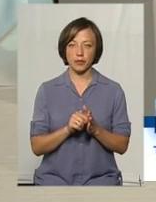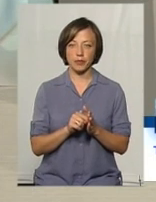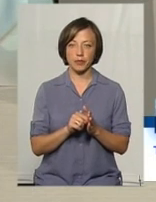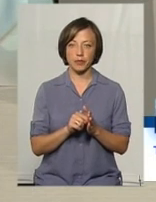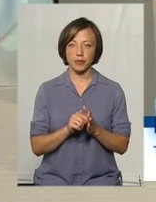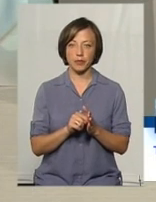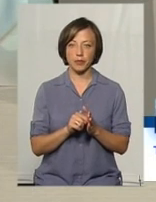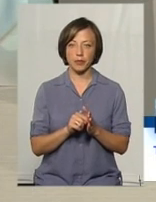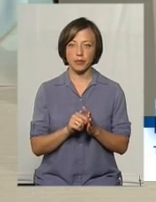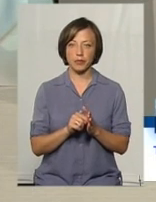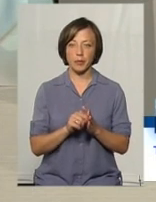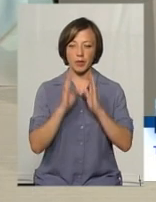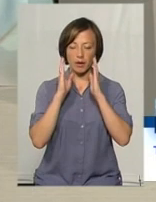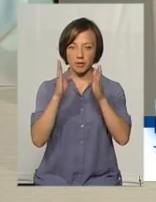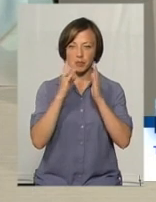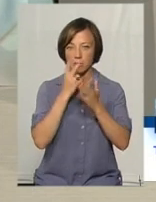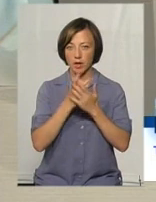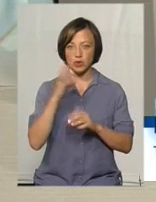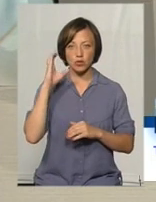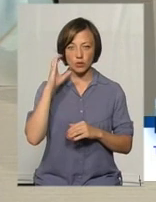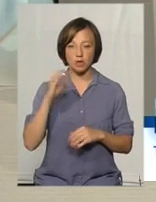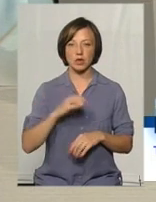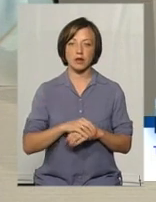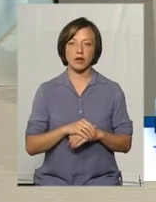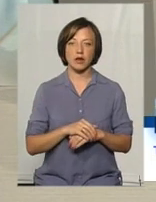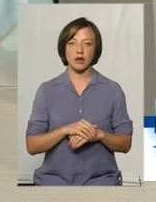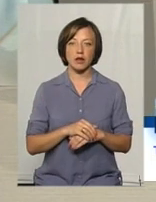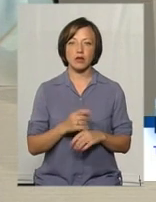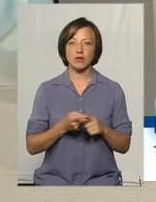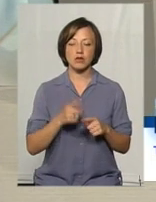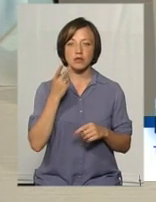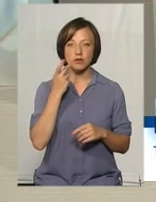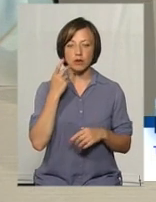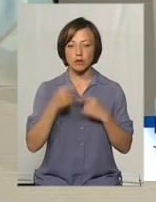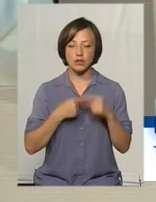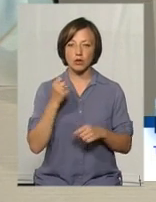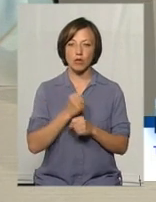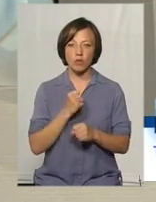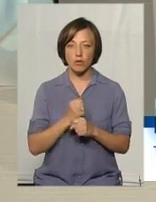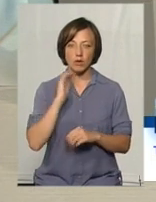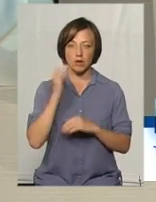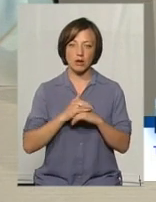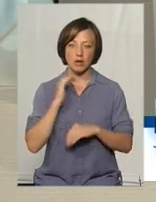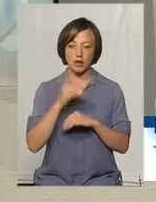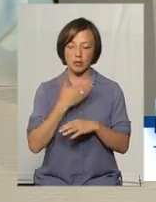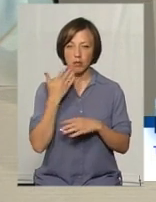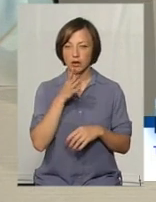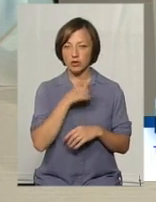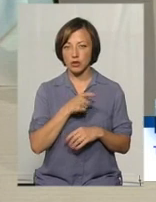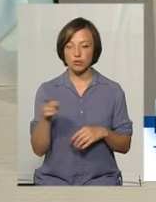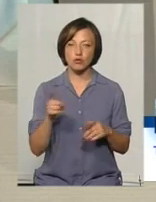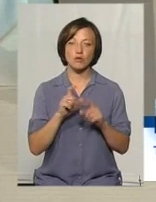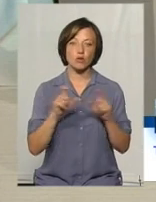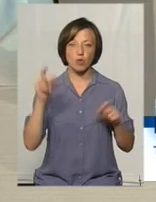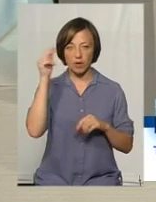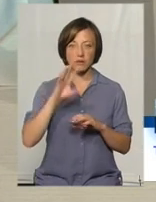бачили її, слухали, і почули її. Тому, зазвичай, десь ми постійно на роботі, в нас немає часу на це. Що там